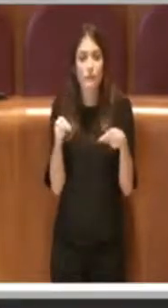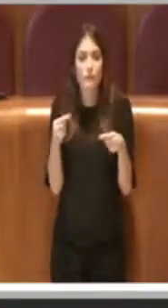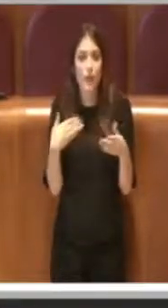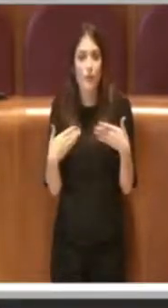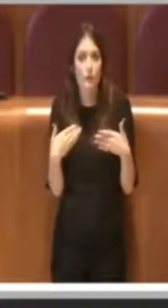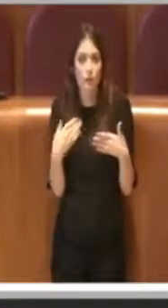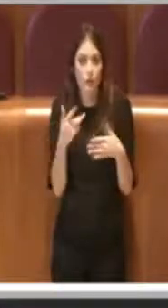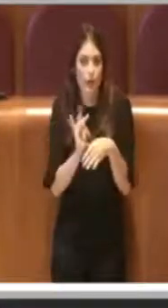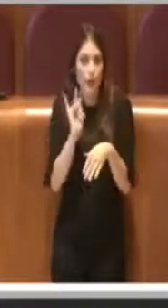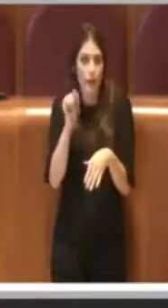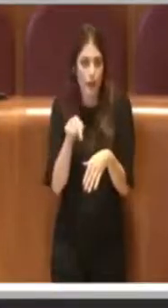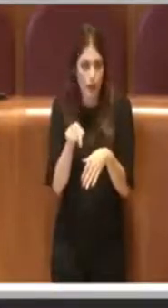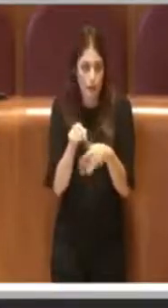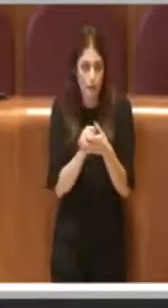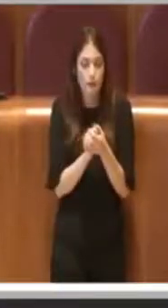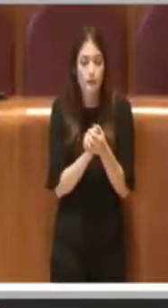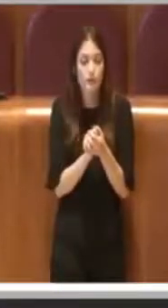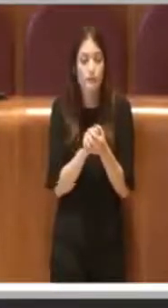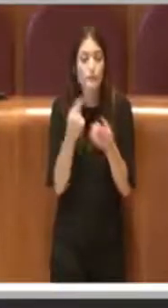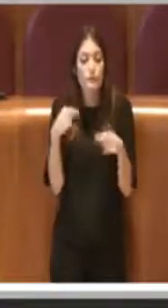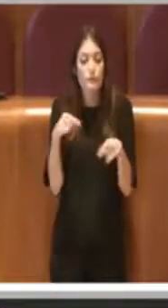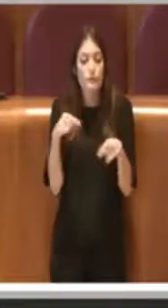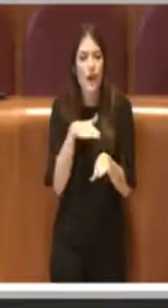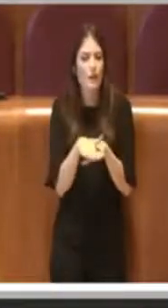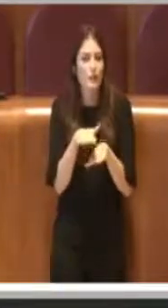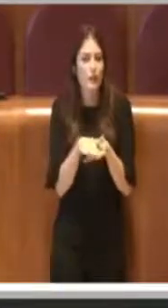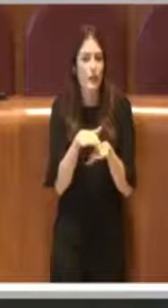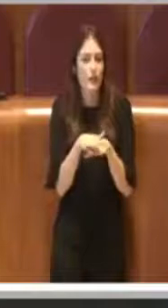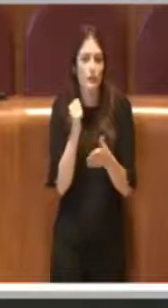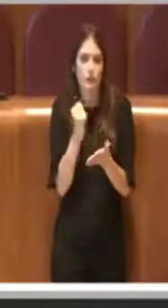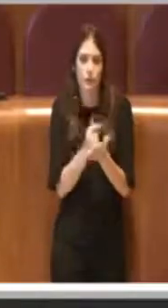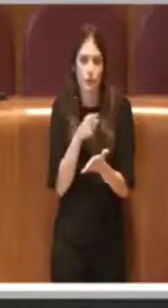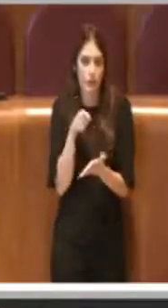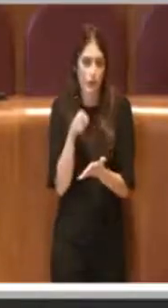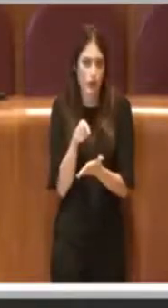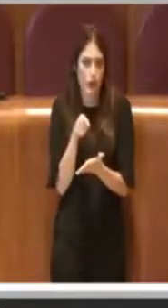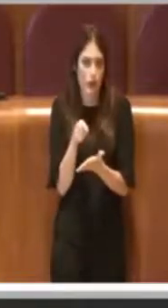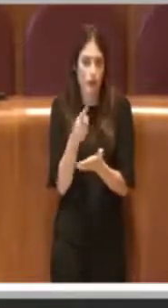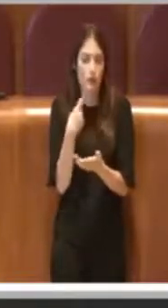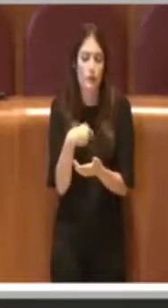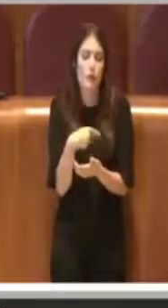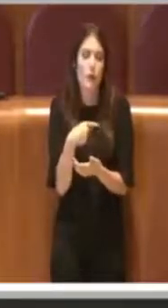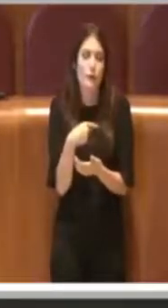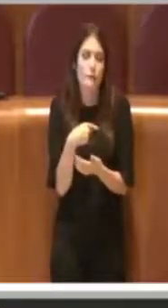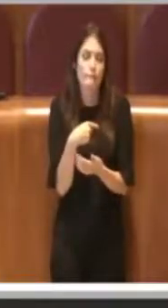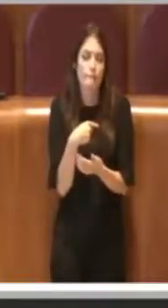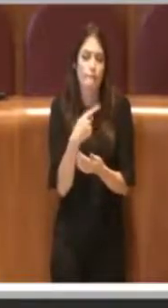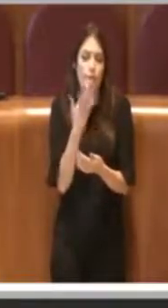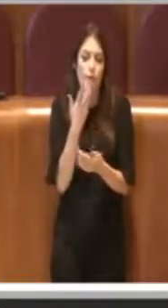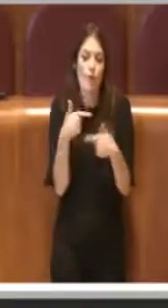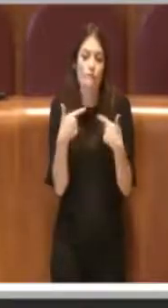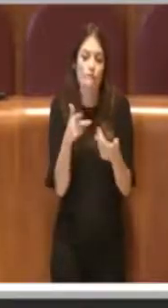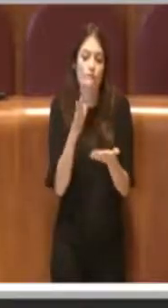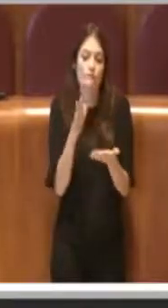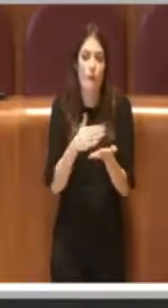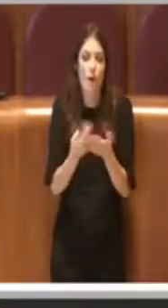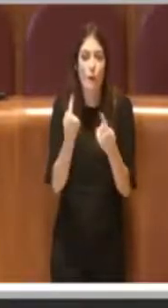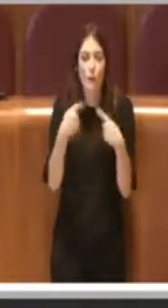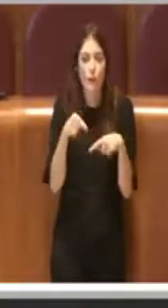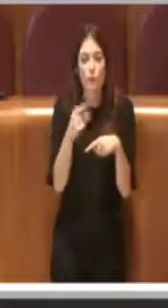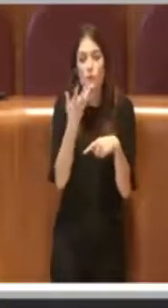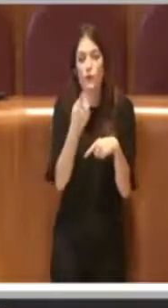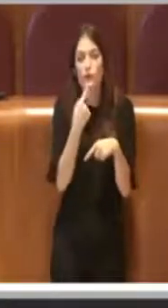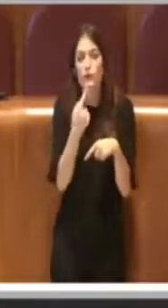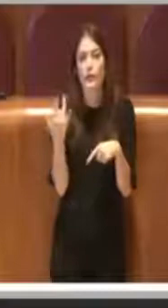emergenza. Ecco, questa devo dire è stata un'esperienza importantissima che noi abbiamo voluto valorizzare, per questo ringrazio ancora il